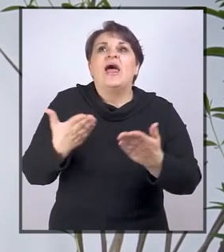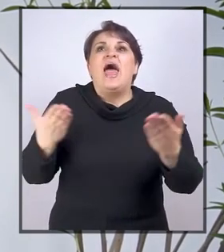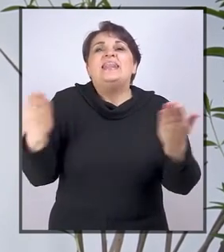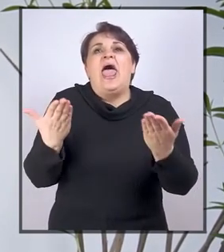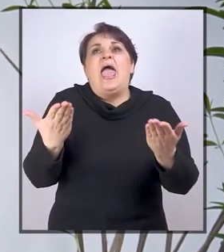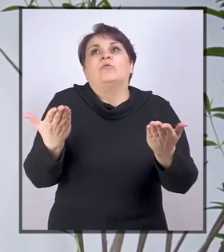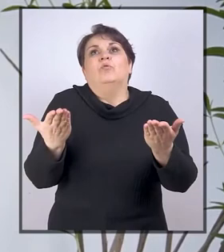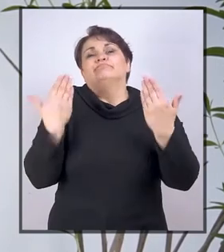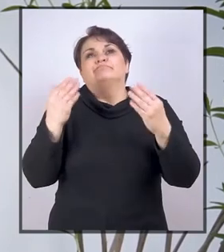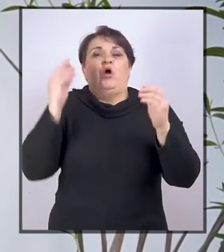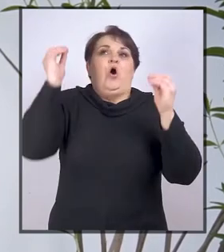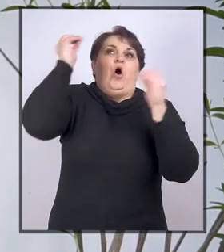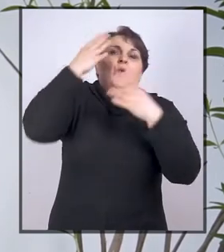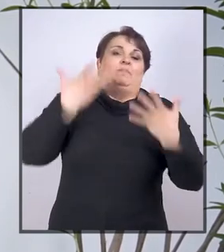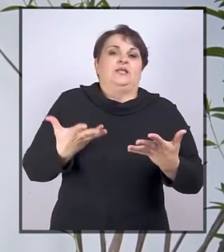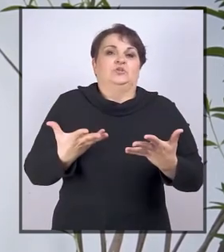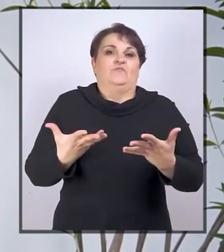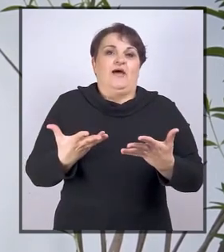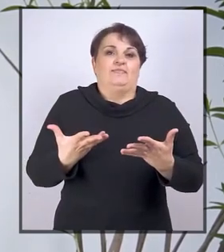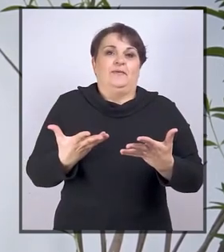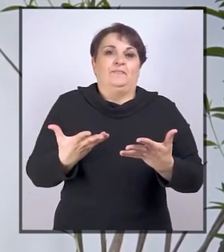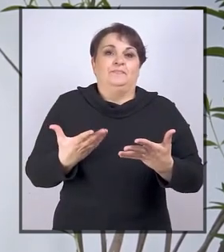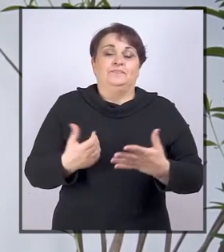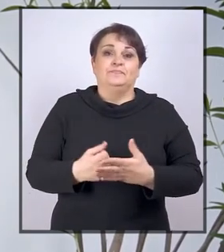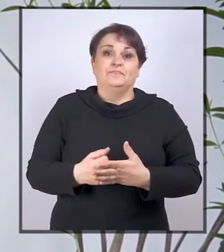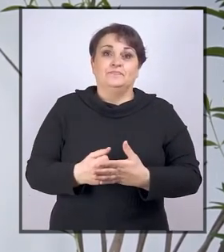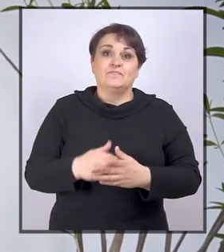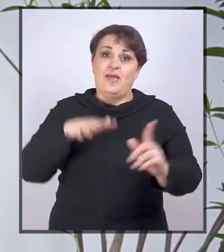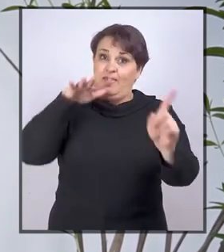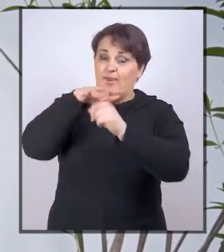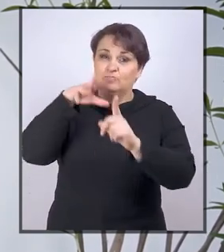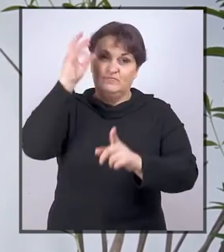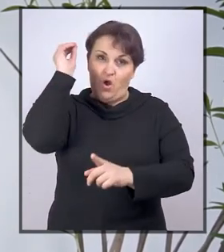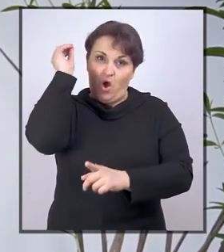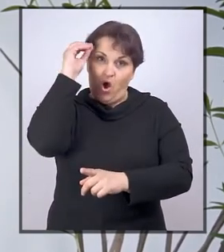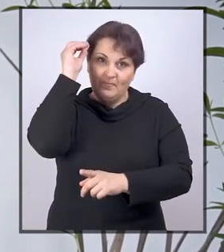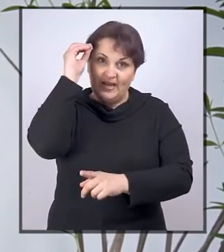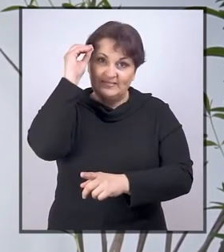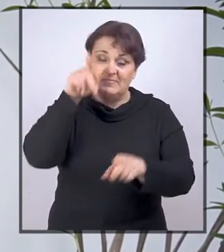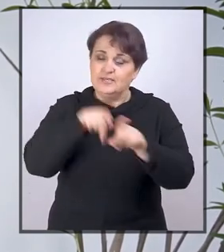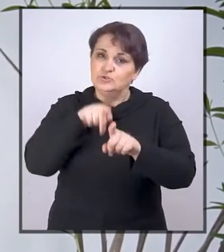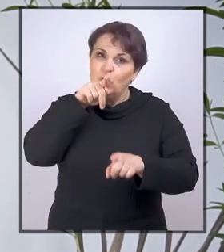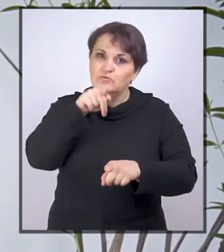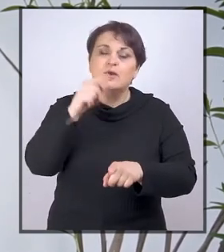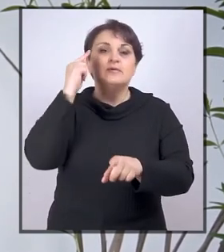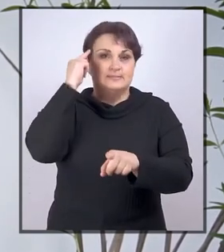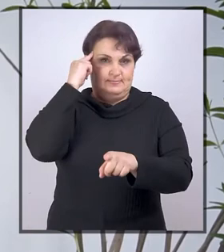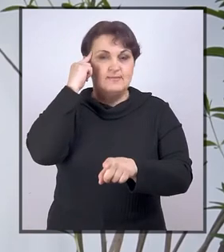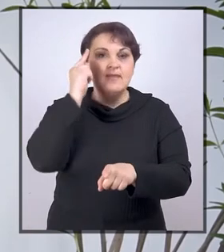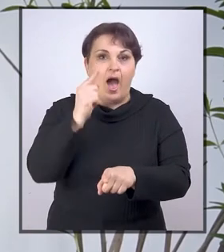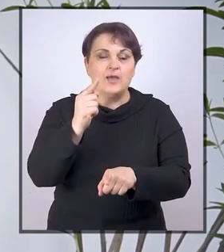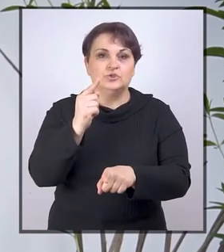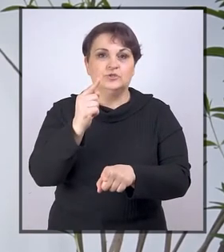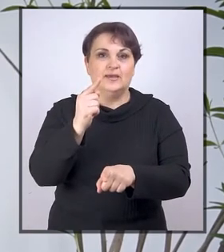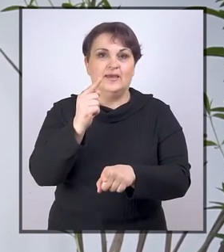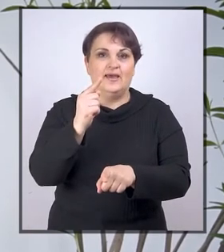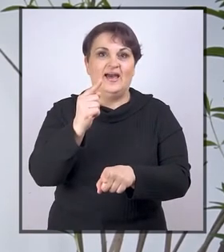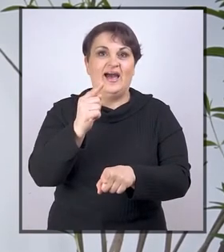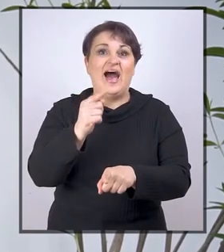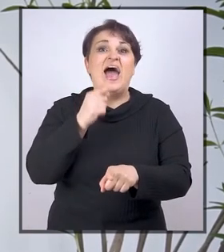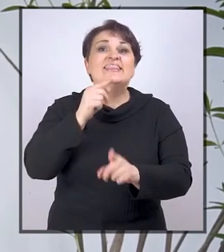vid obrazovanja. Inkluzivno obrazovanje također znači